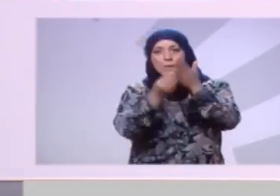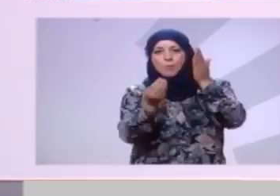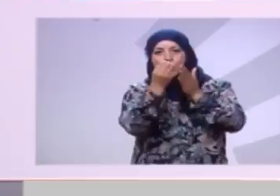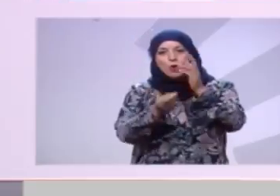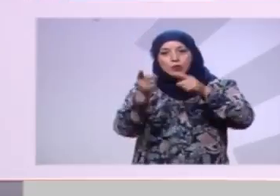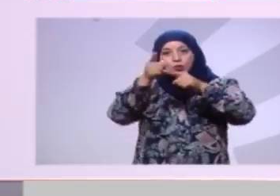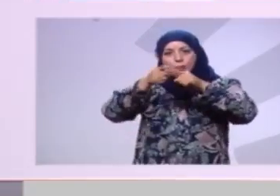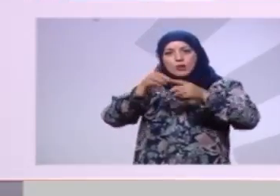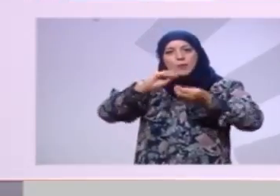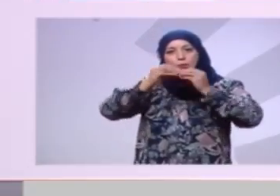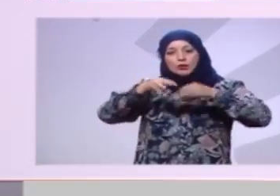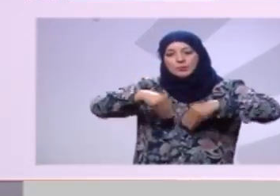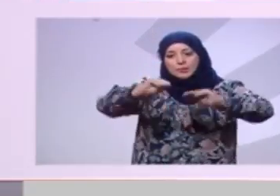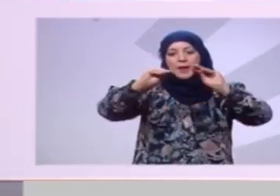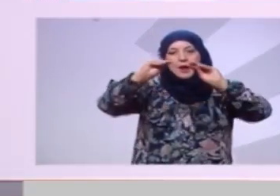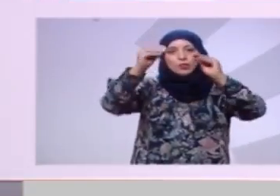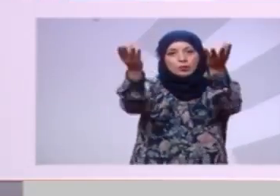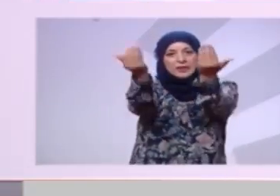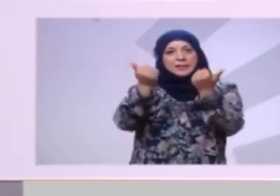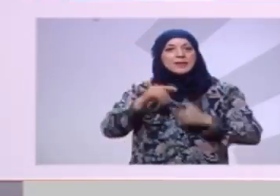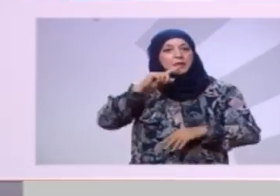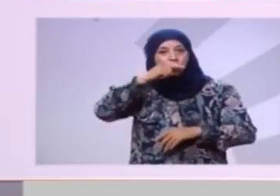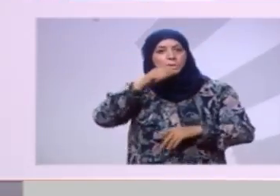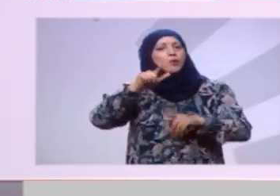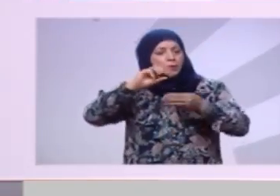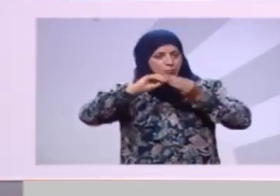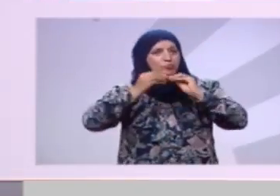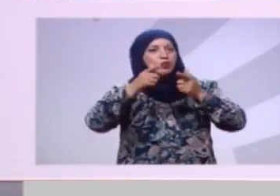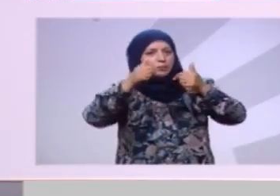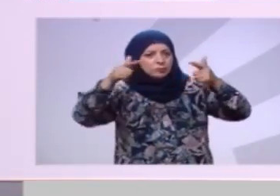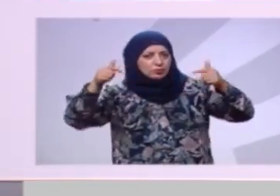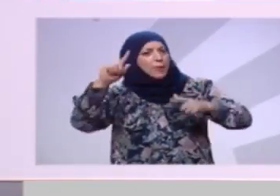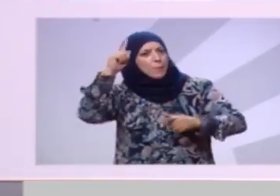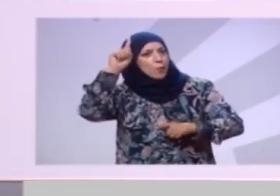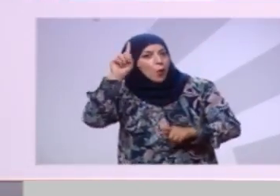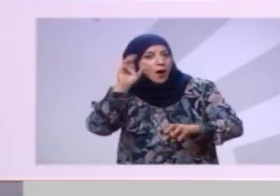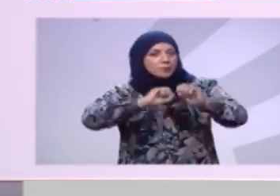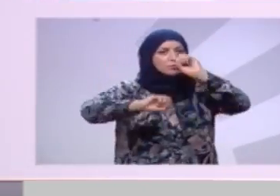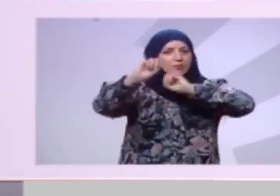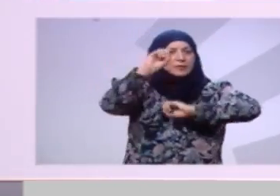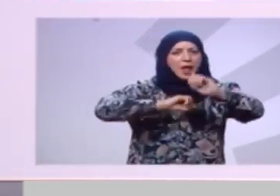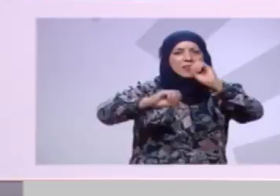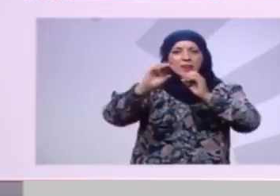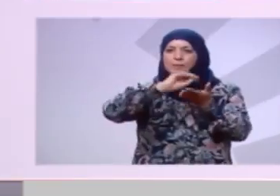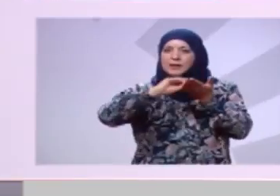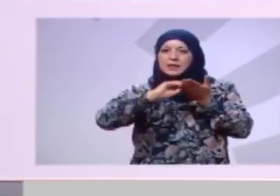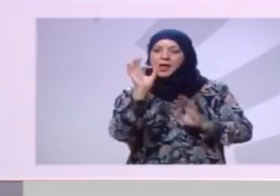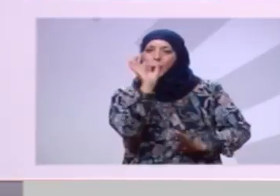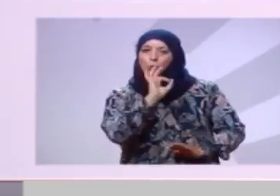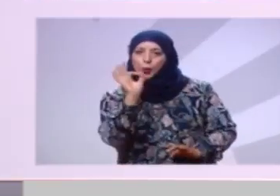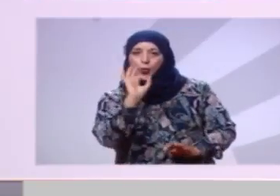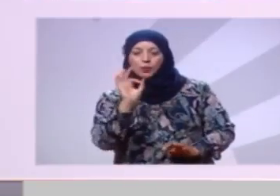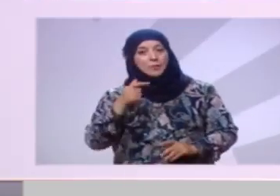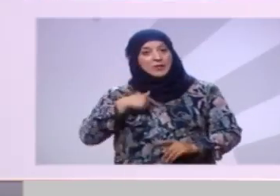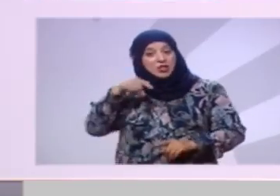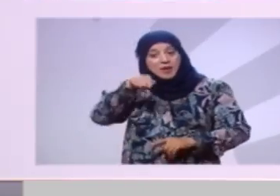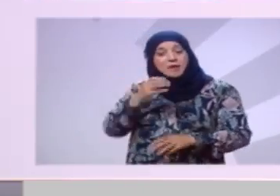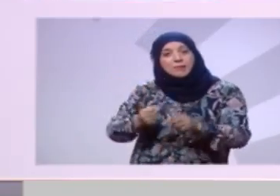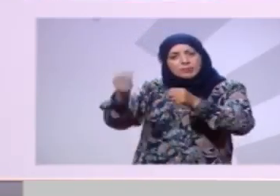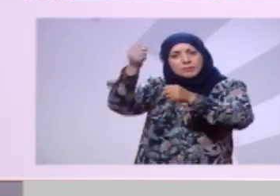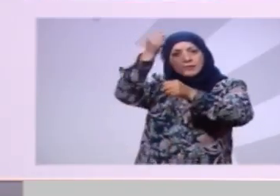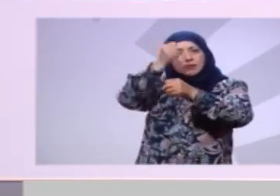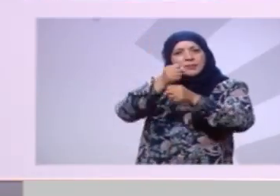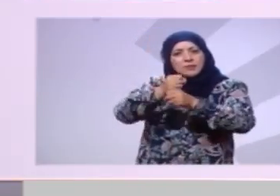كل سنة من عمليتي التصدير والترويج نظرا لغياب الهياكل التنظيمية وخاصة ديوان التمور وهي منتجة لأهم